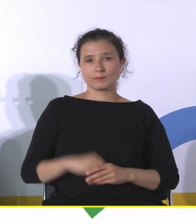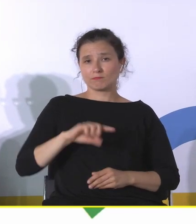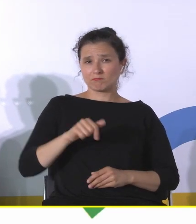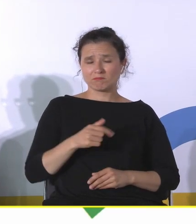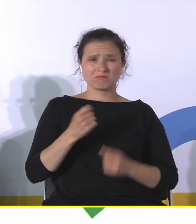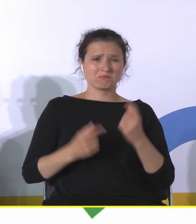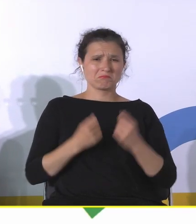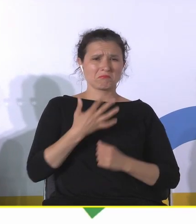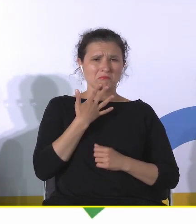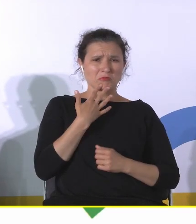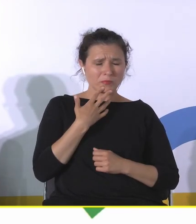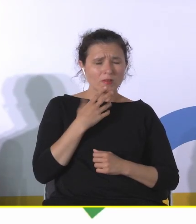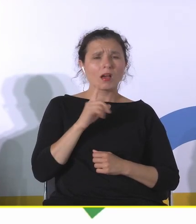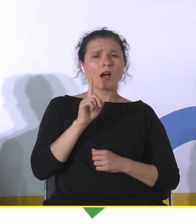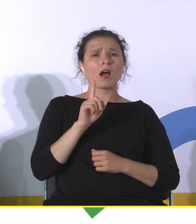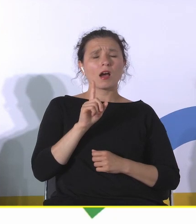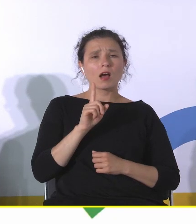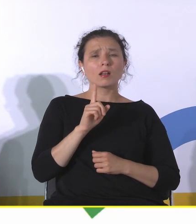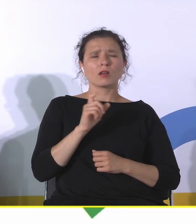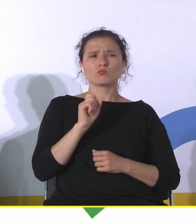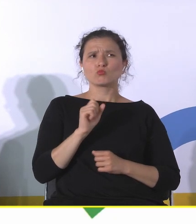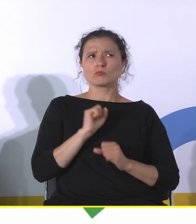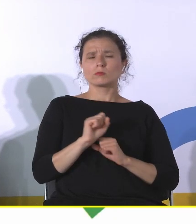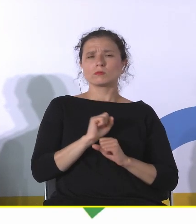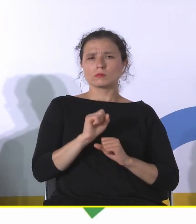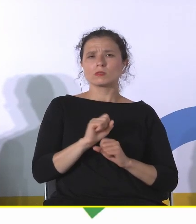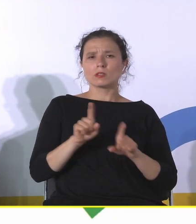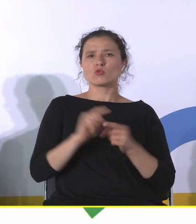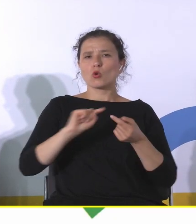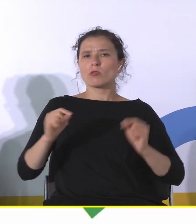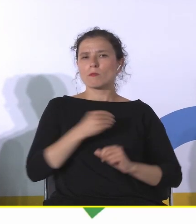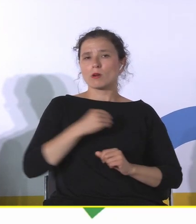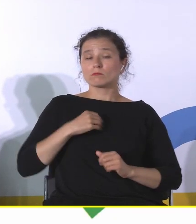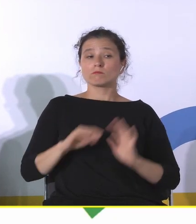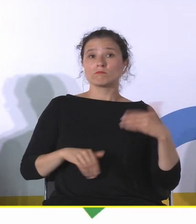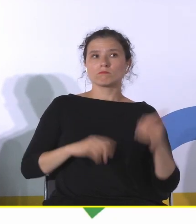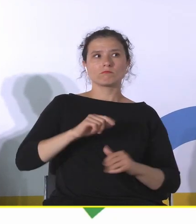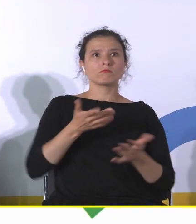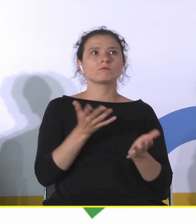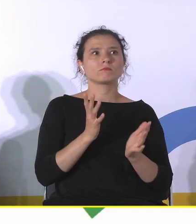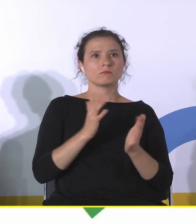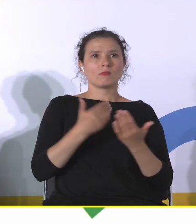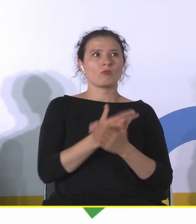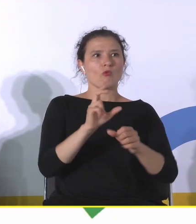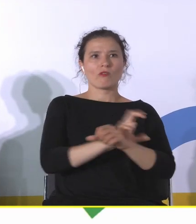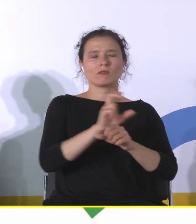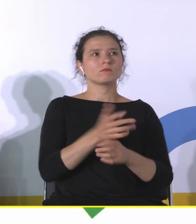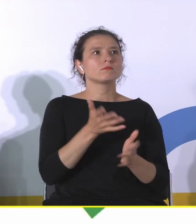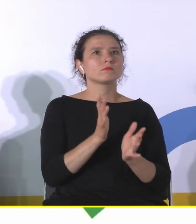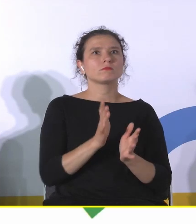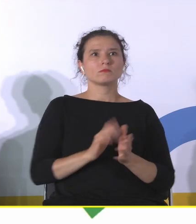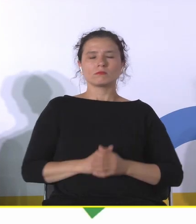o tym mówimy, ale to się gdzieś zaczęło pojawiać również w kontekście polskim, że z jednej strony możemy być zachwyceni nową architekturą, nawet